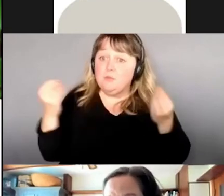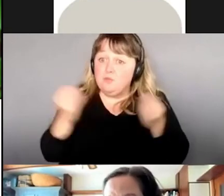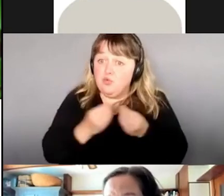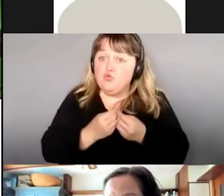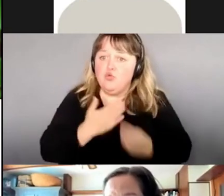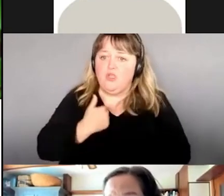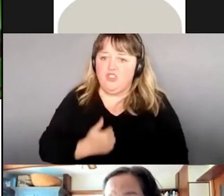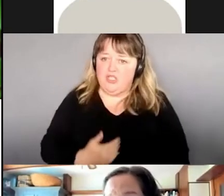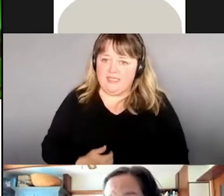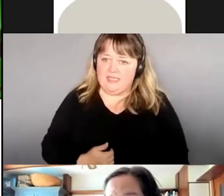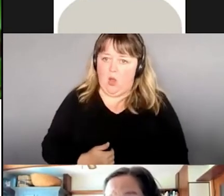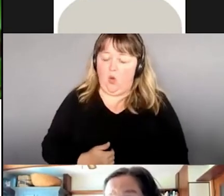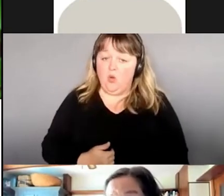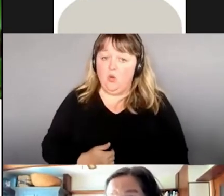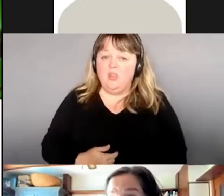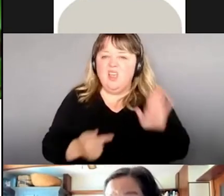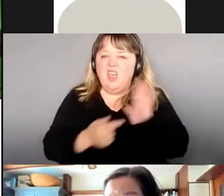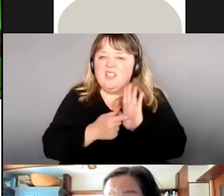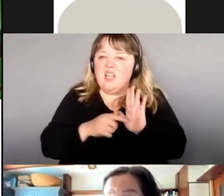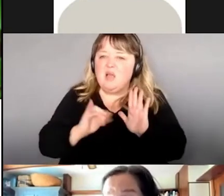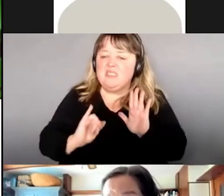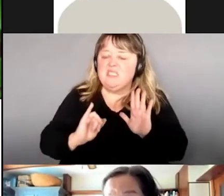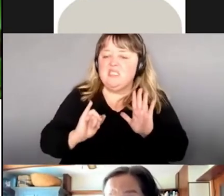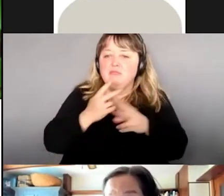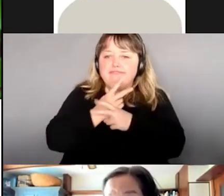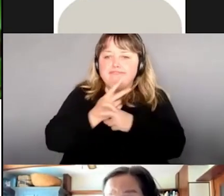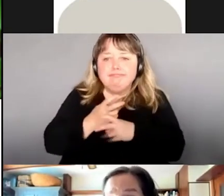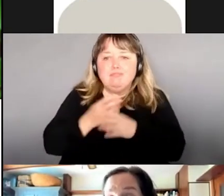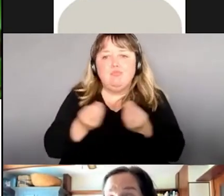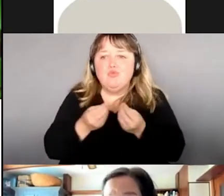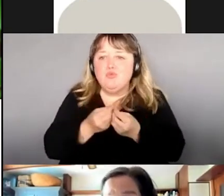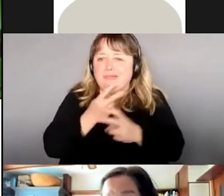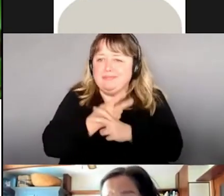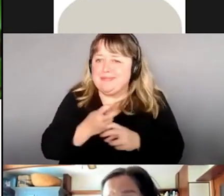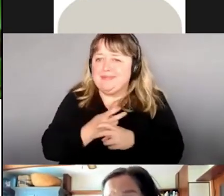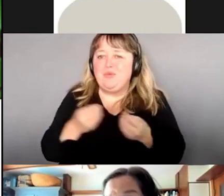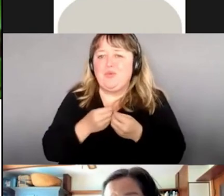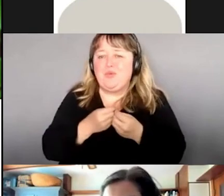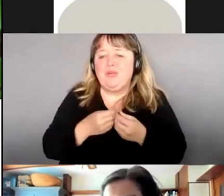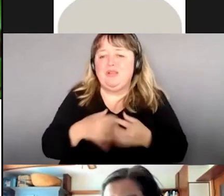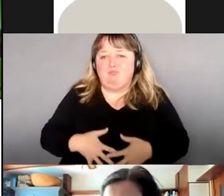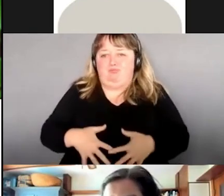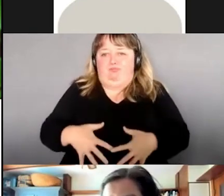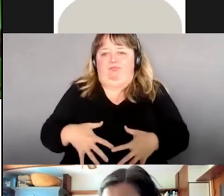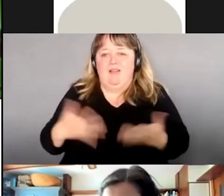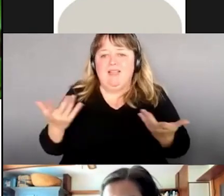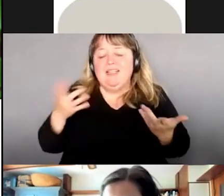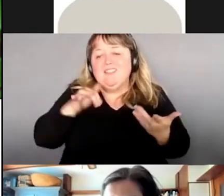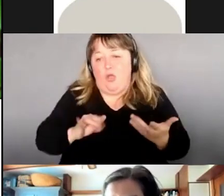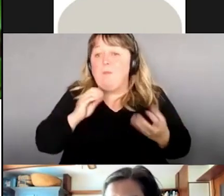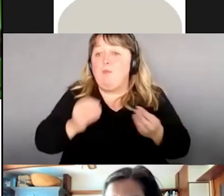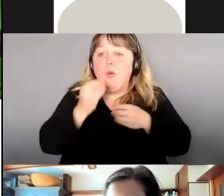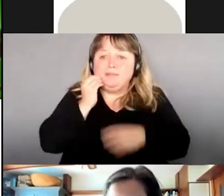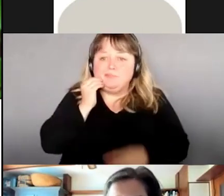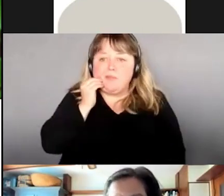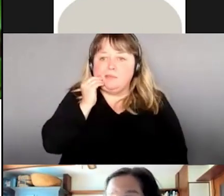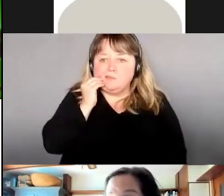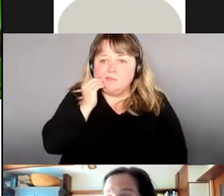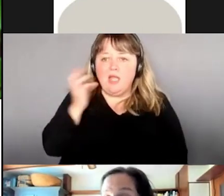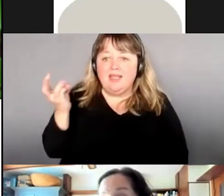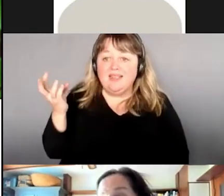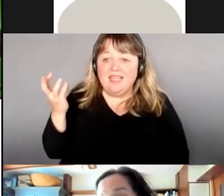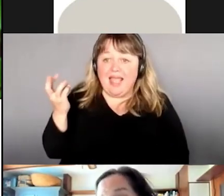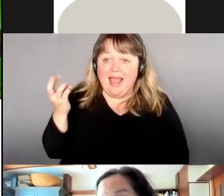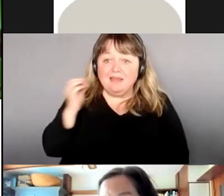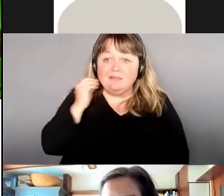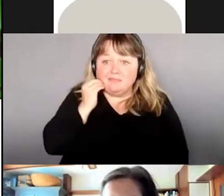tendance à avoir, par exemple, des gaz ou beaucoup de gaz, vous pouvez mâcher des graines de coriandre. C